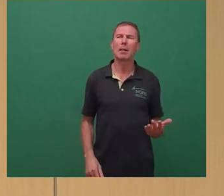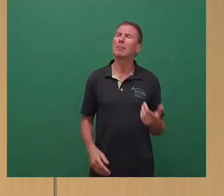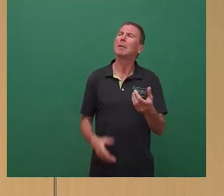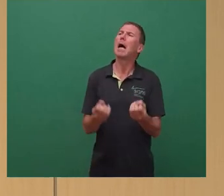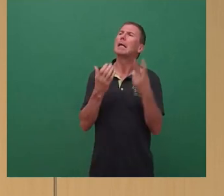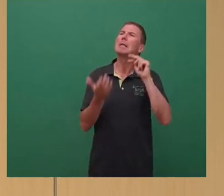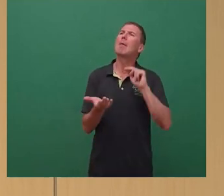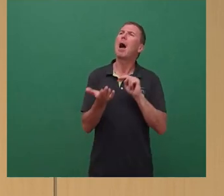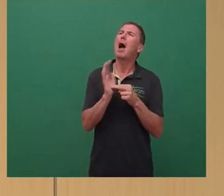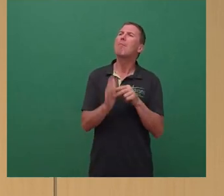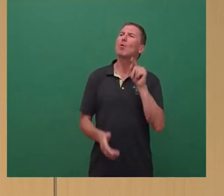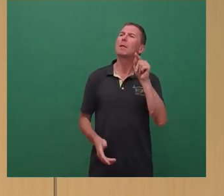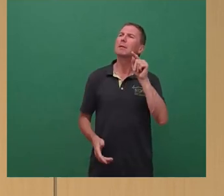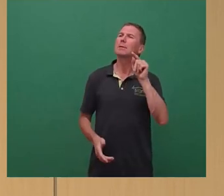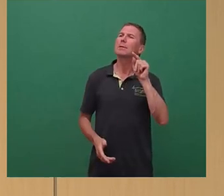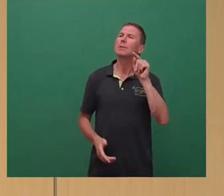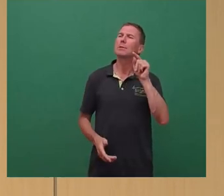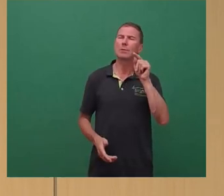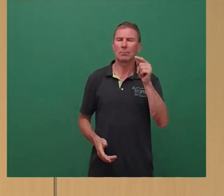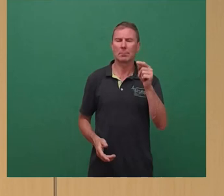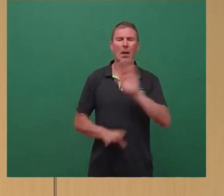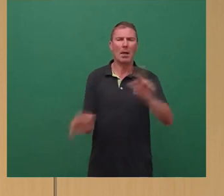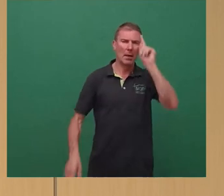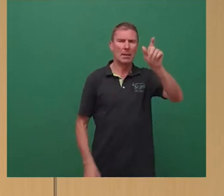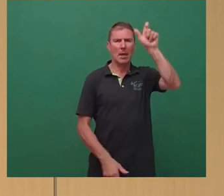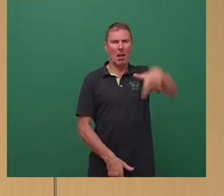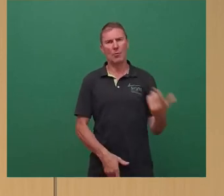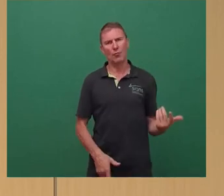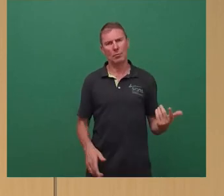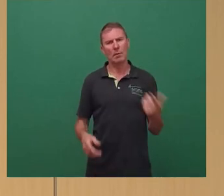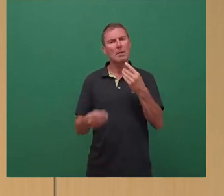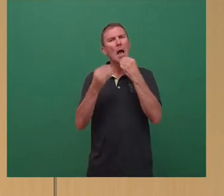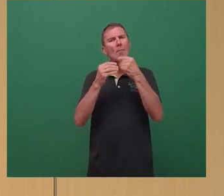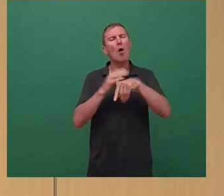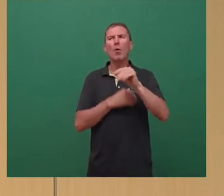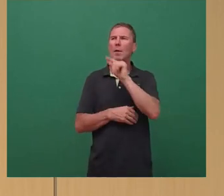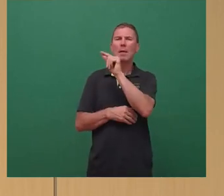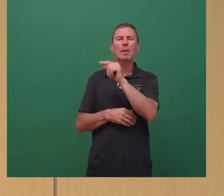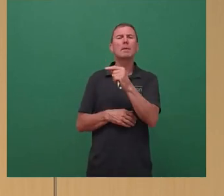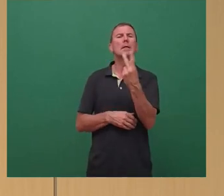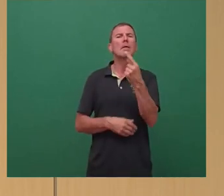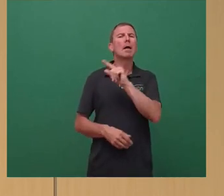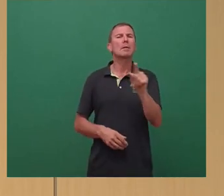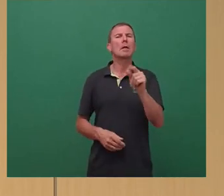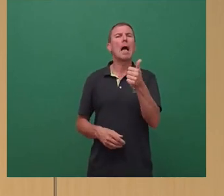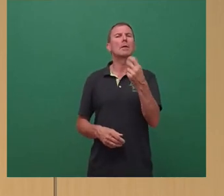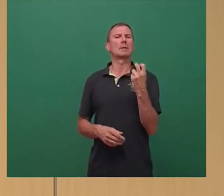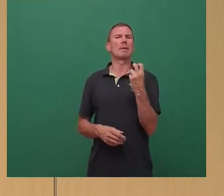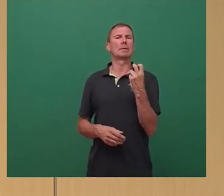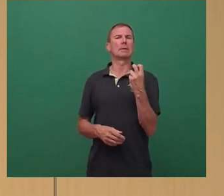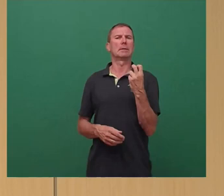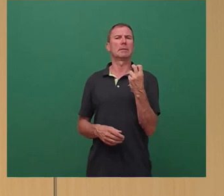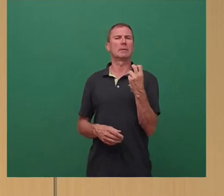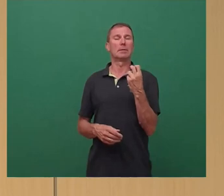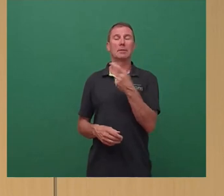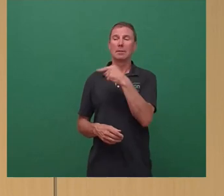letzten Schuss nicht gehört. Wenn ein sogenanntes Beratungsunternehmen im Jahre 2021 allen Ernstes